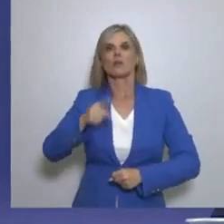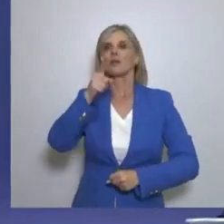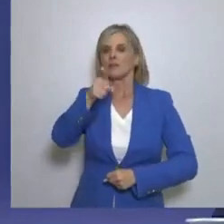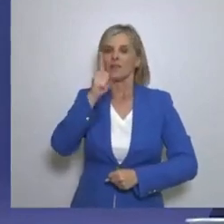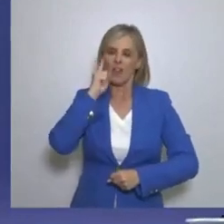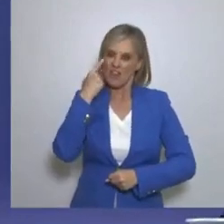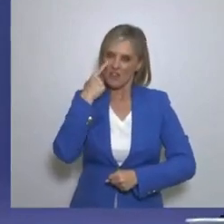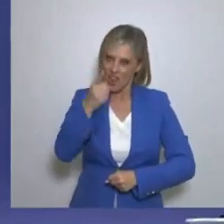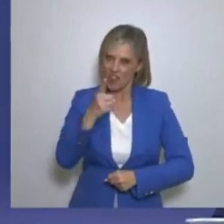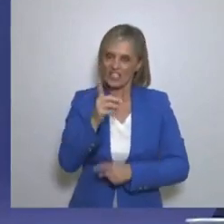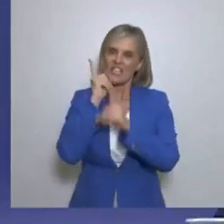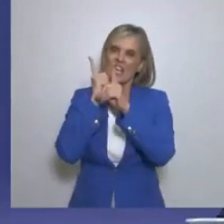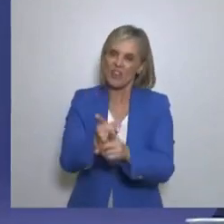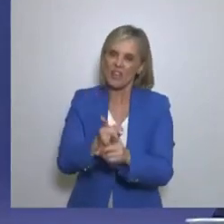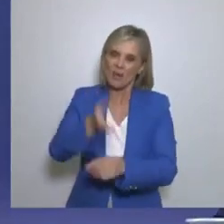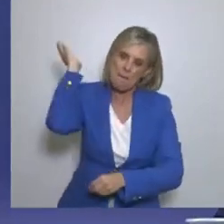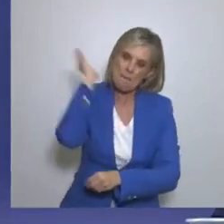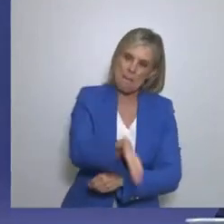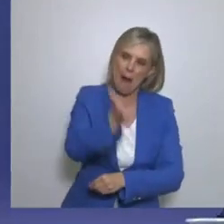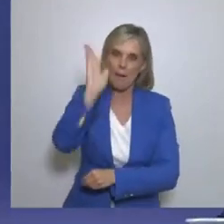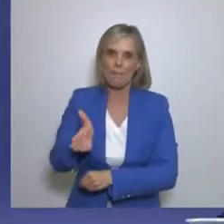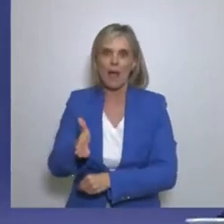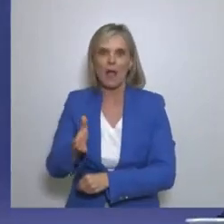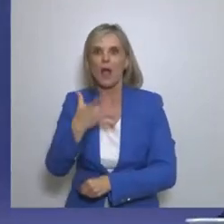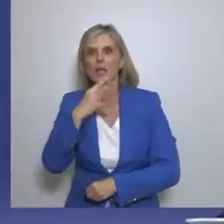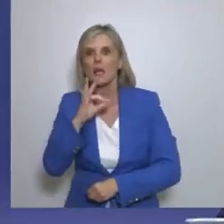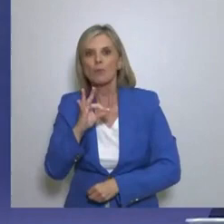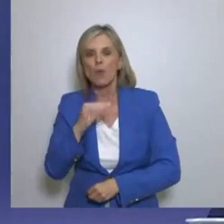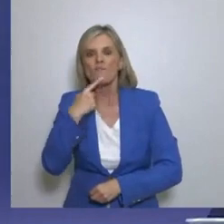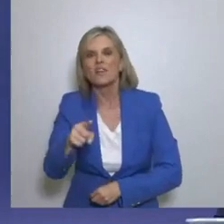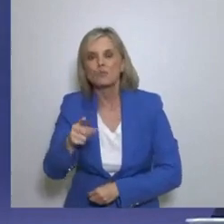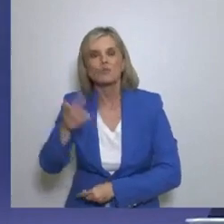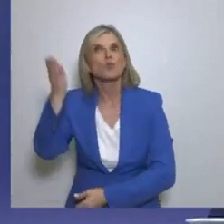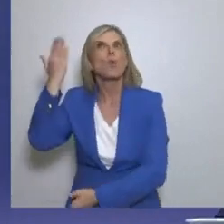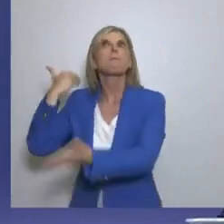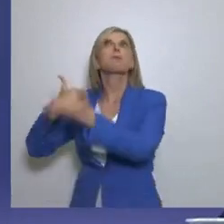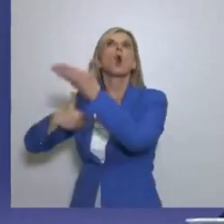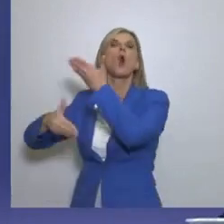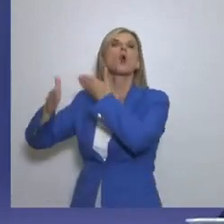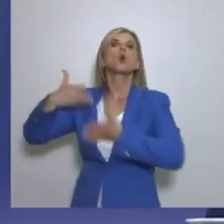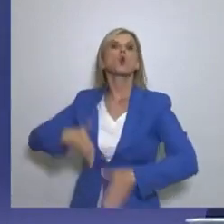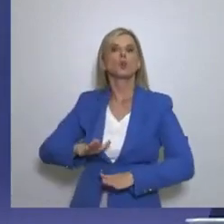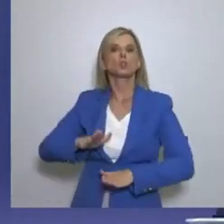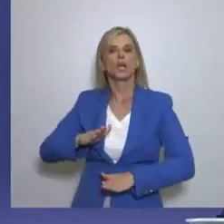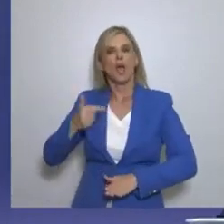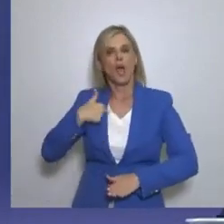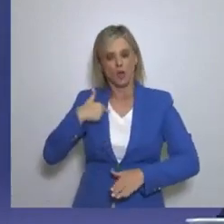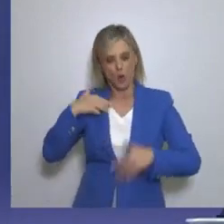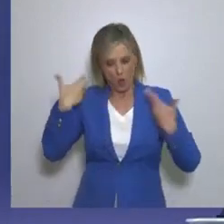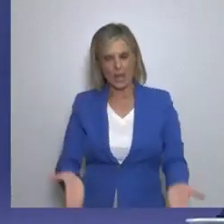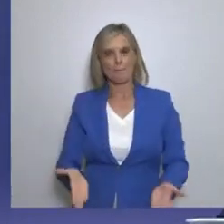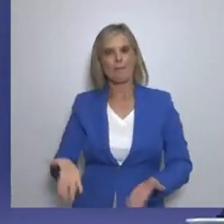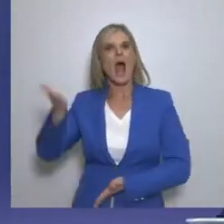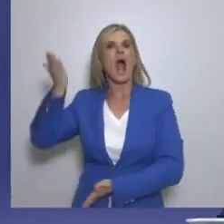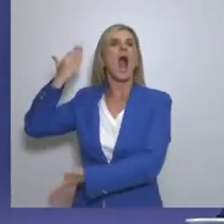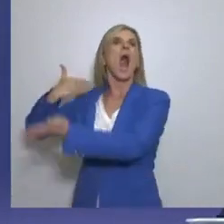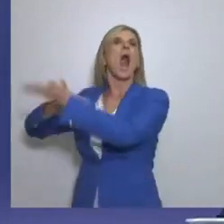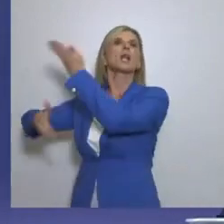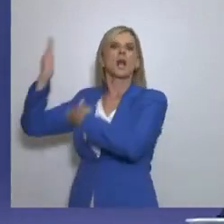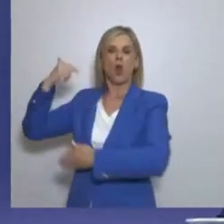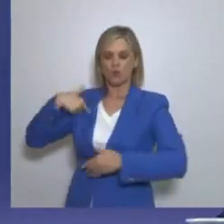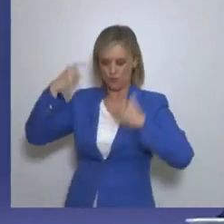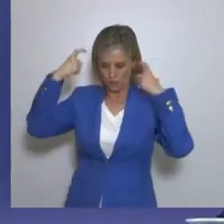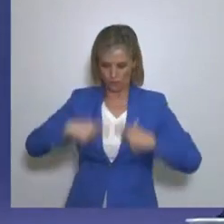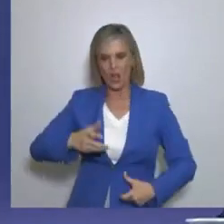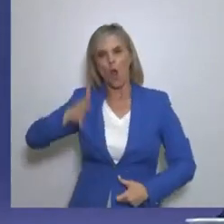πολύ ειδική διαδικασία Γιατί μου πρόσβαλε τον πρόγονο Γιατί ο πρόγονος είμαι εγώ Αρχαίος Αρχαίοι, οι